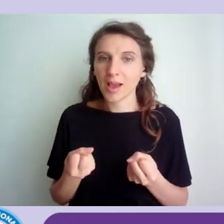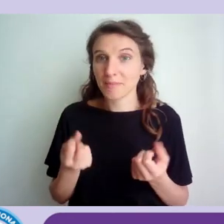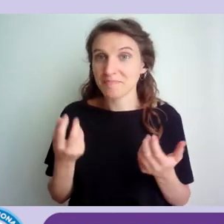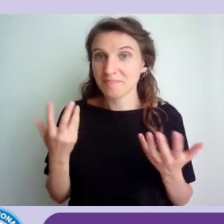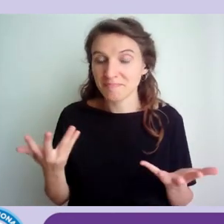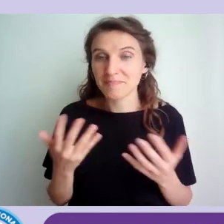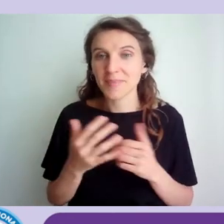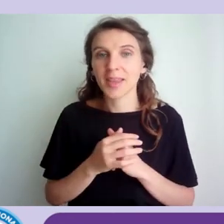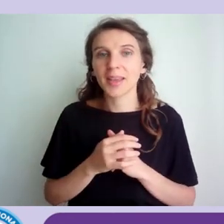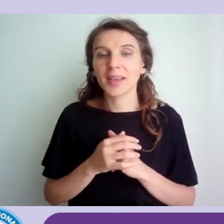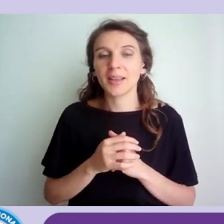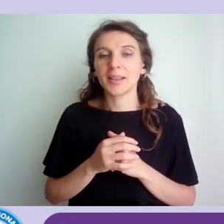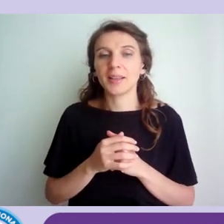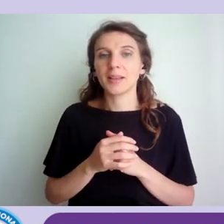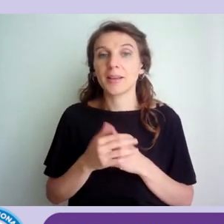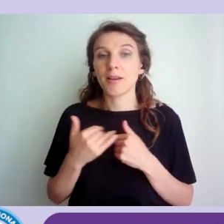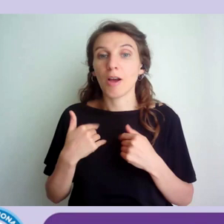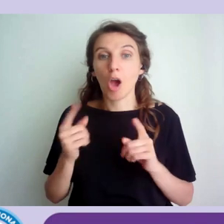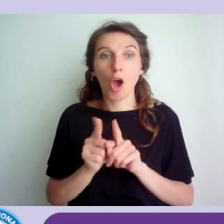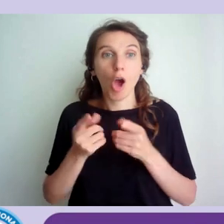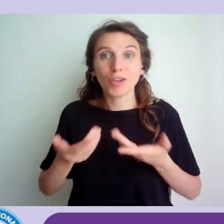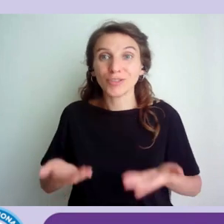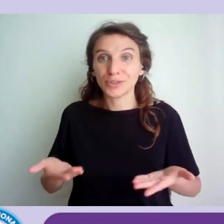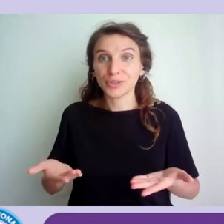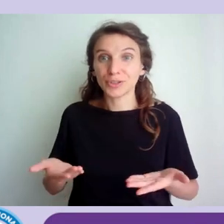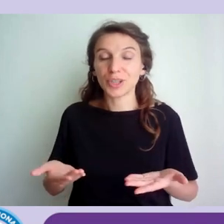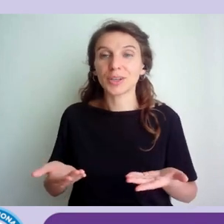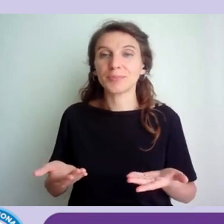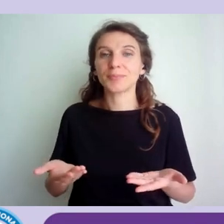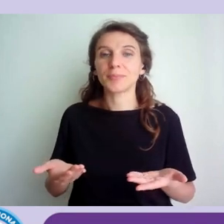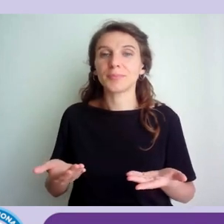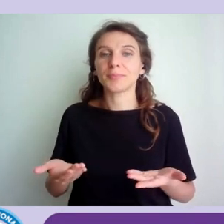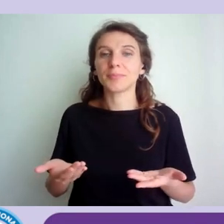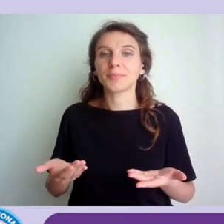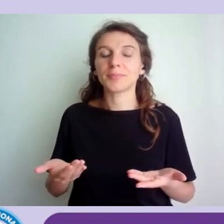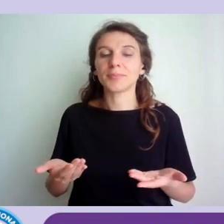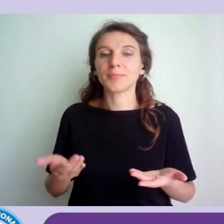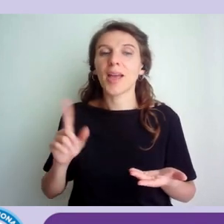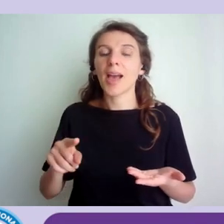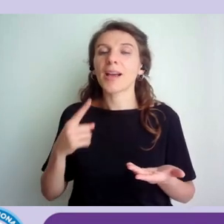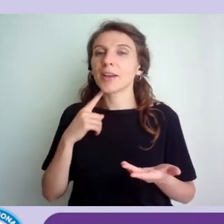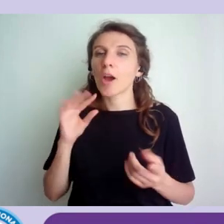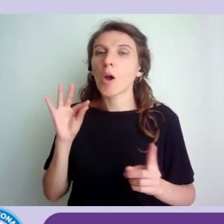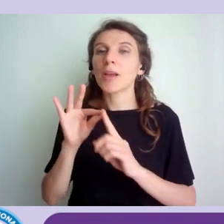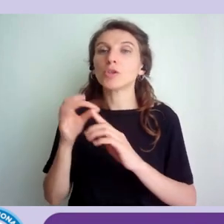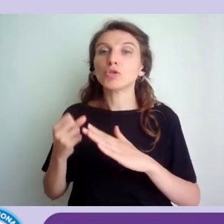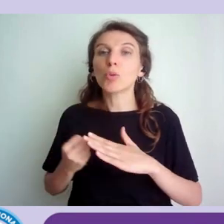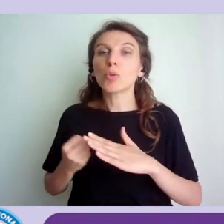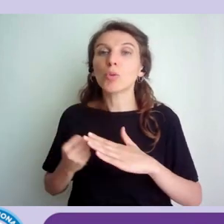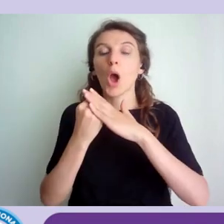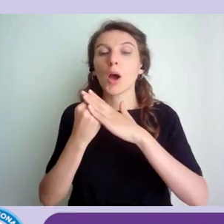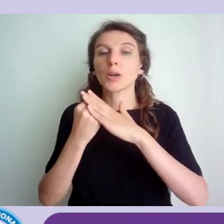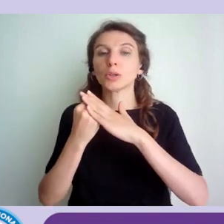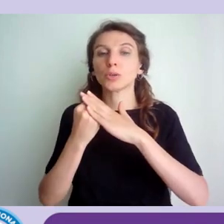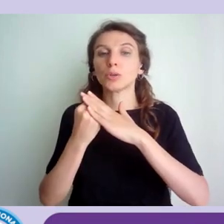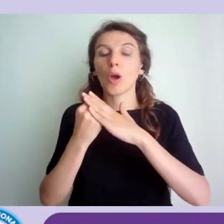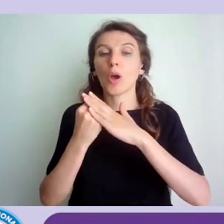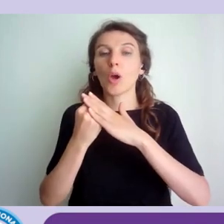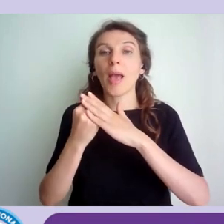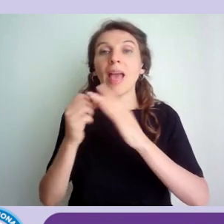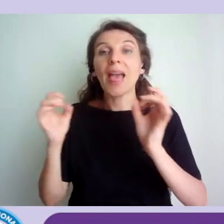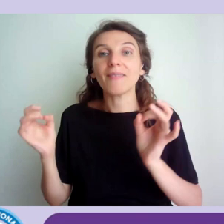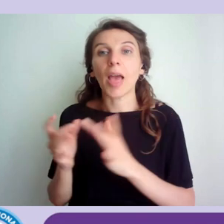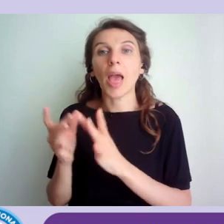come come come oggi eh siamo anche a supporto per creare eventi per